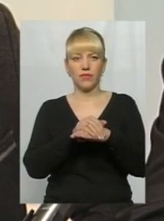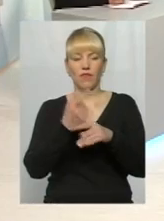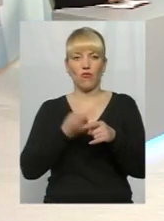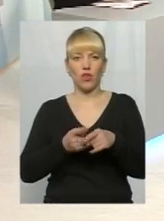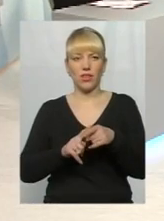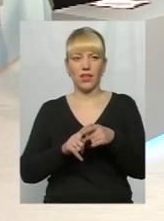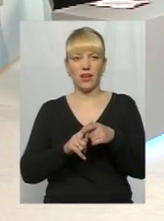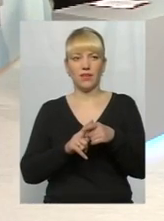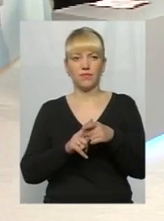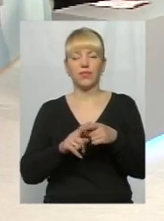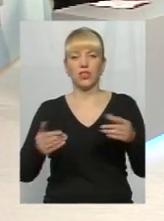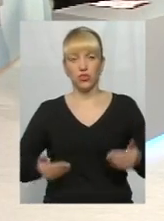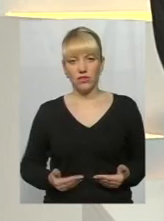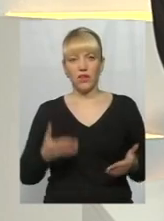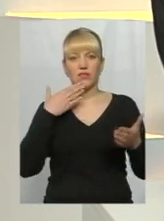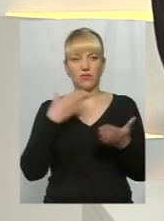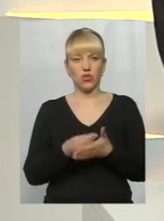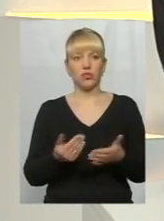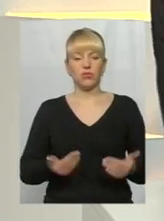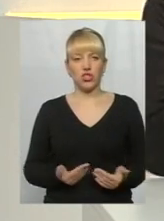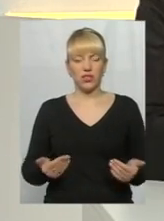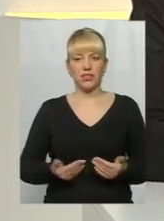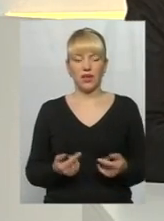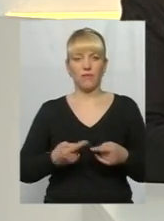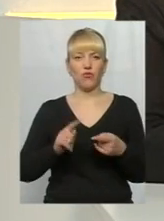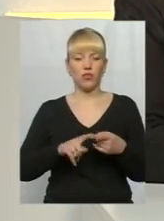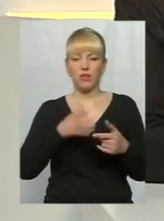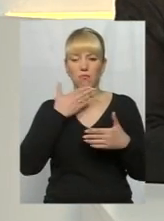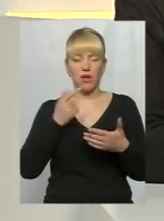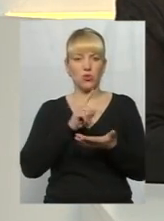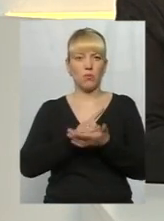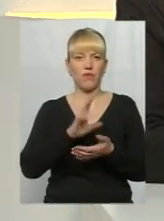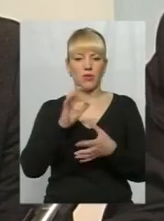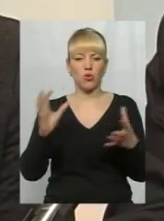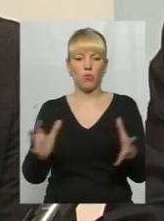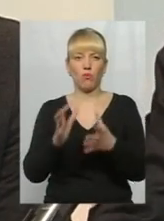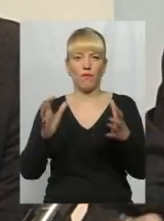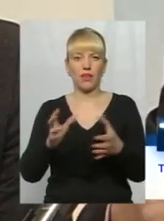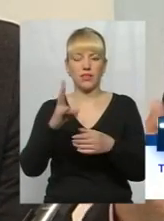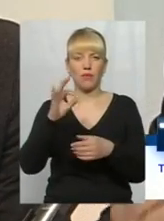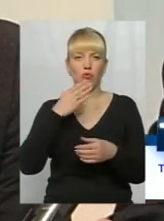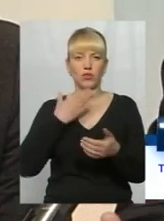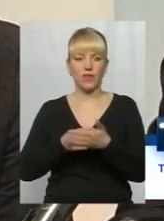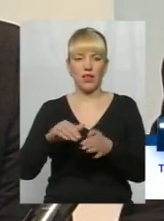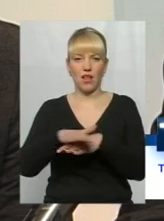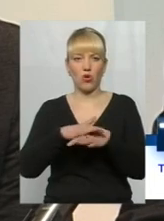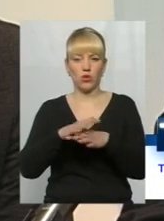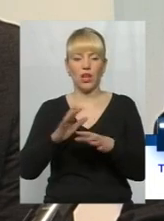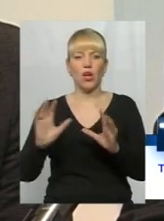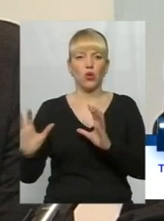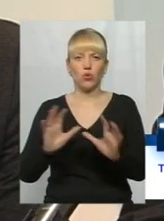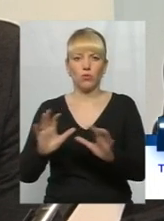взяла на себе зобов'язання турбуватися про народ, турбуватися про